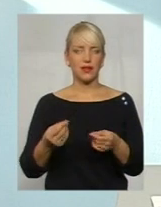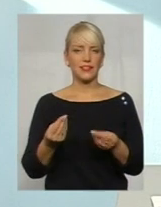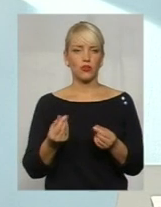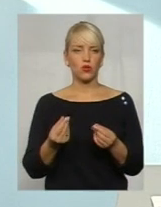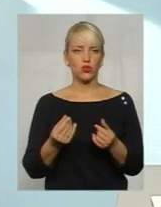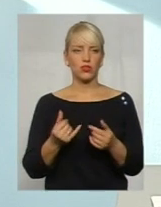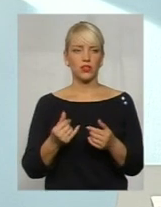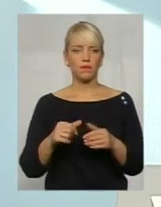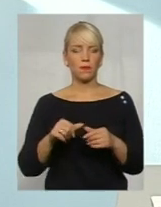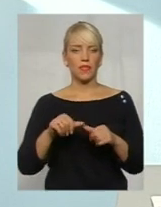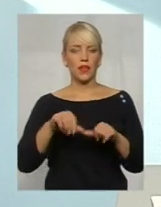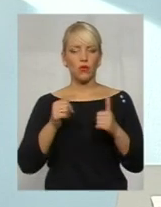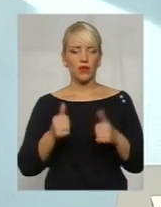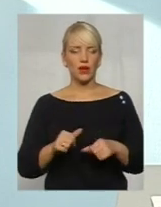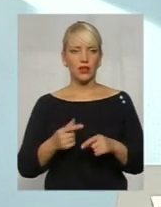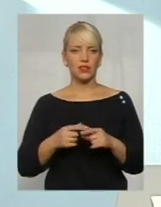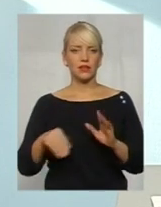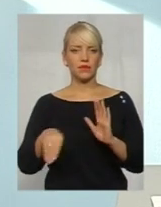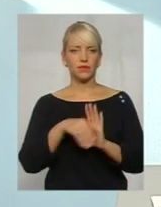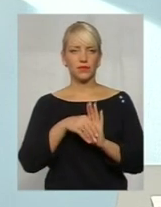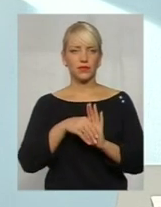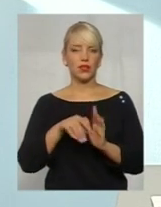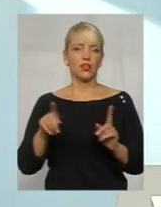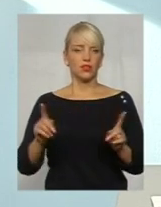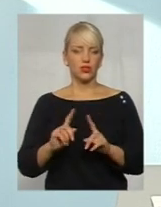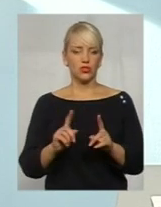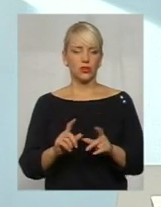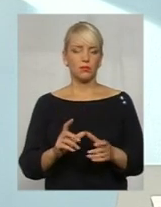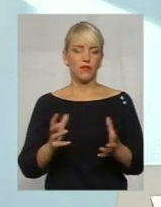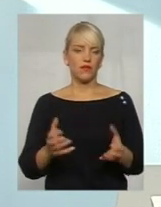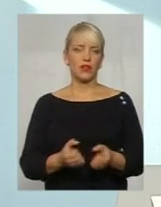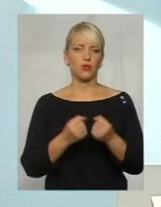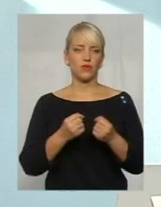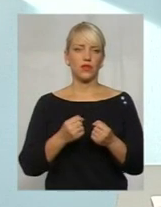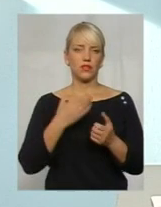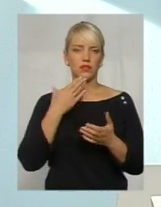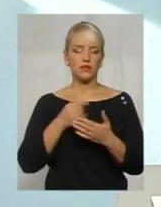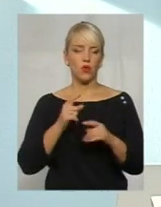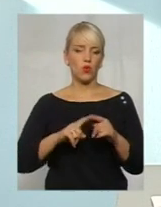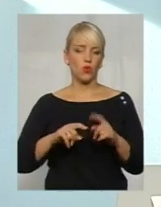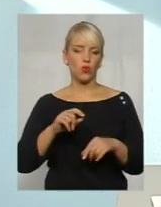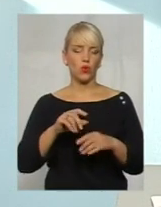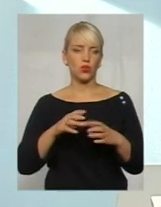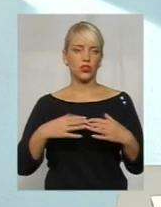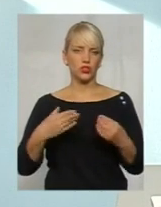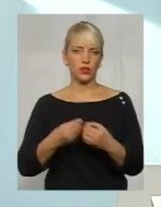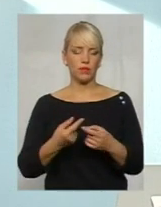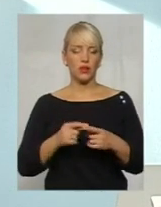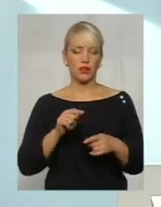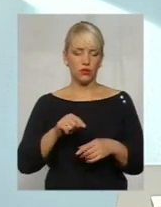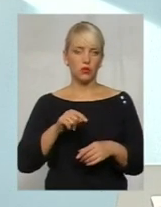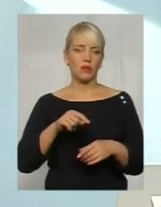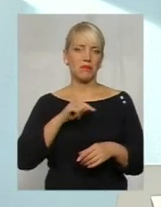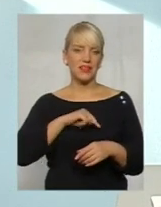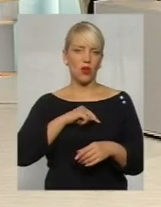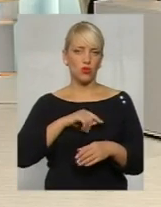у виді неправомірної вигоди, щоб врятувати свого родича. Ну, психологічний фактор тут спрацьовує,